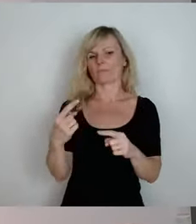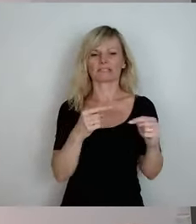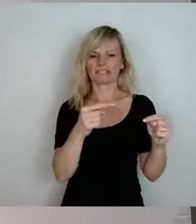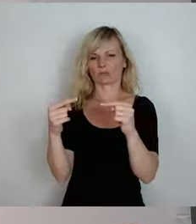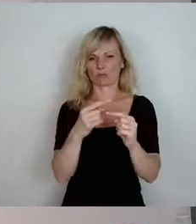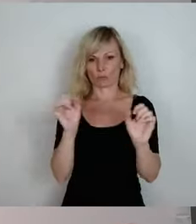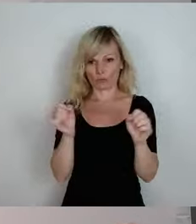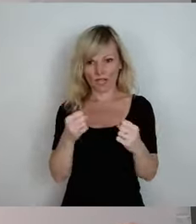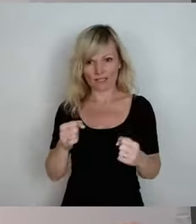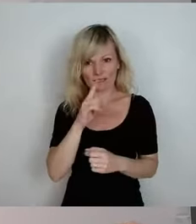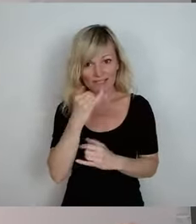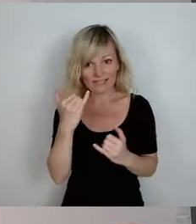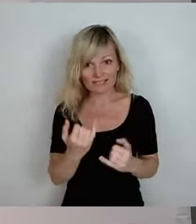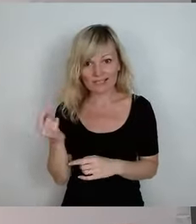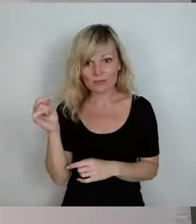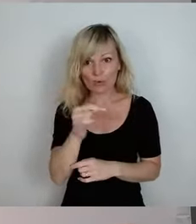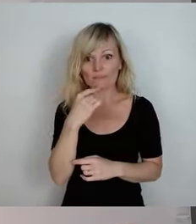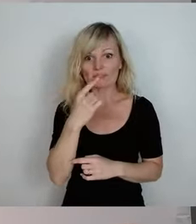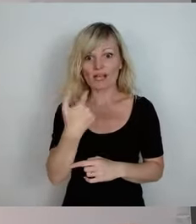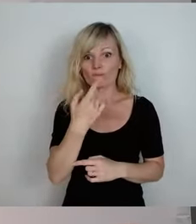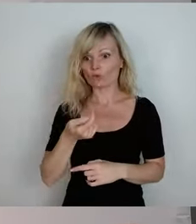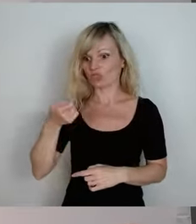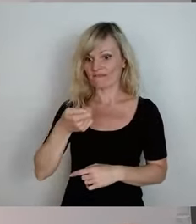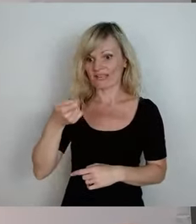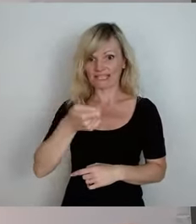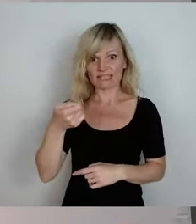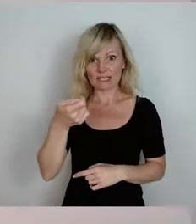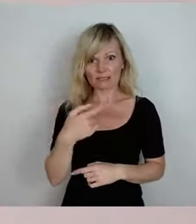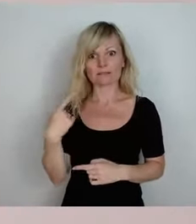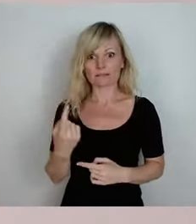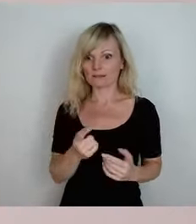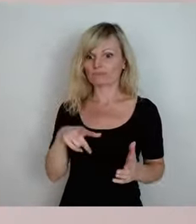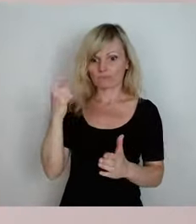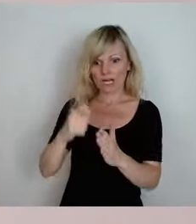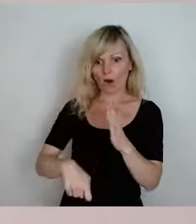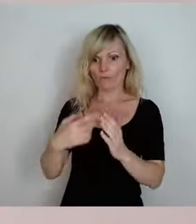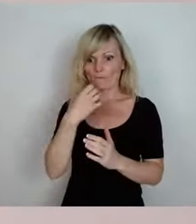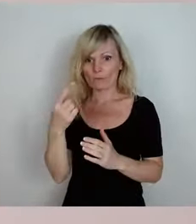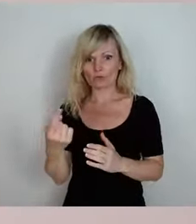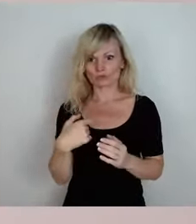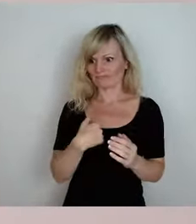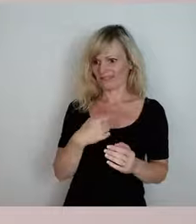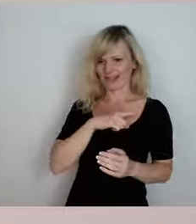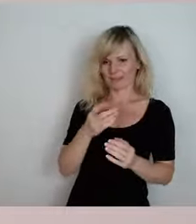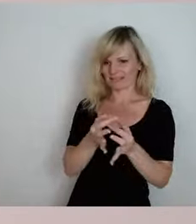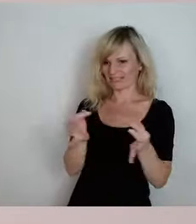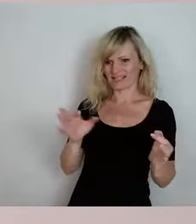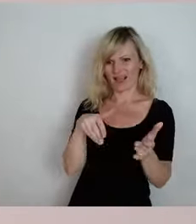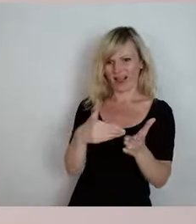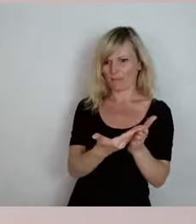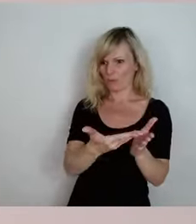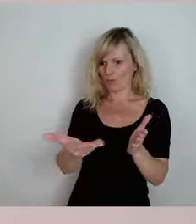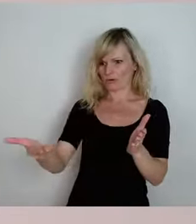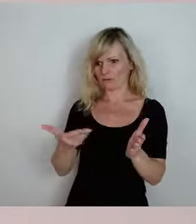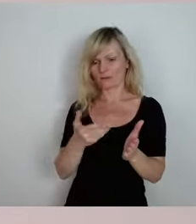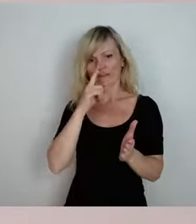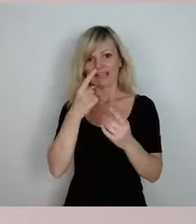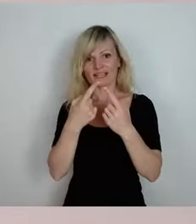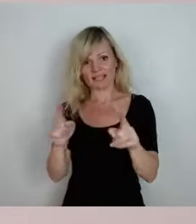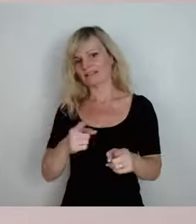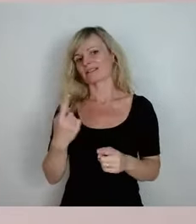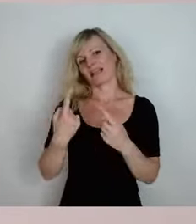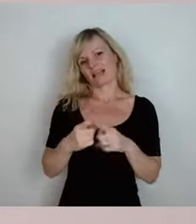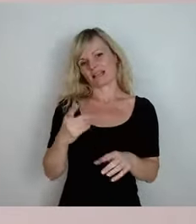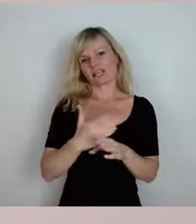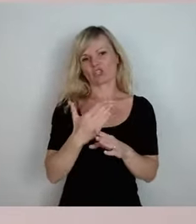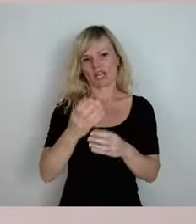einer käme, der hier investieren will, habe ich nichts, was ich ihm anbieten kann. Wenn es anders wäre, wäre die Entscheidung nicht ergangen. Das Zweite ist,